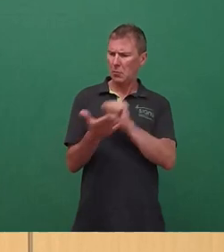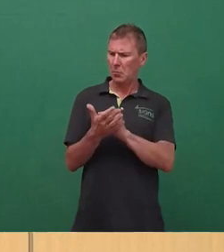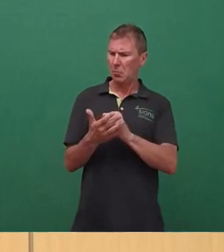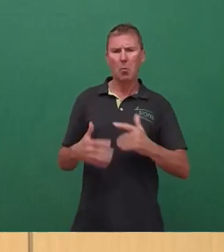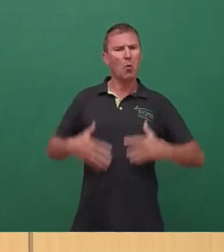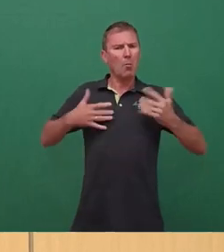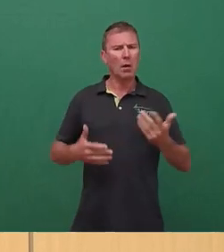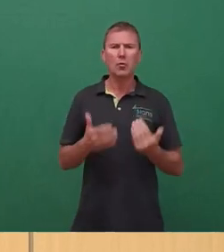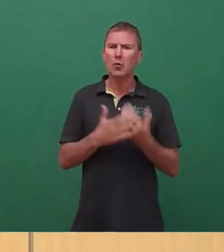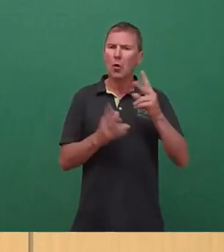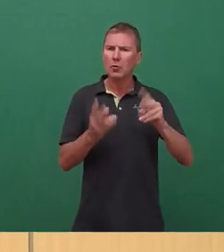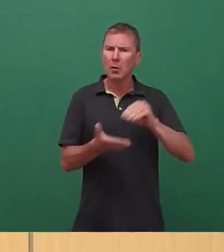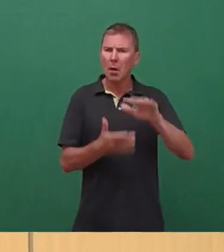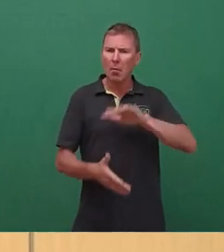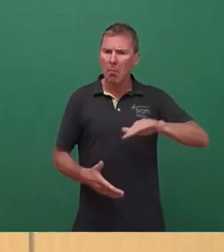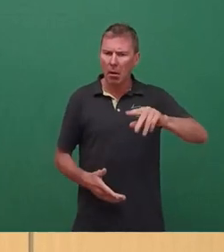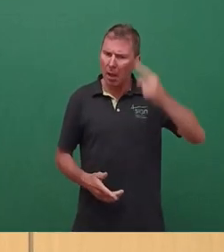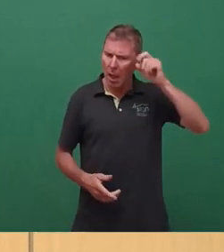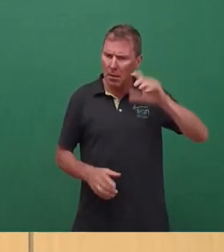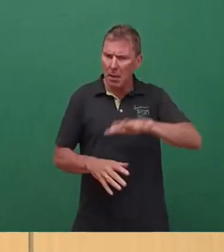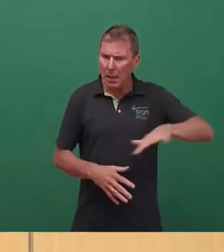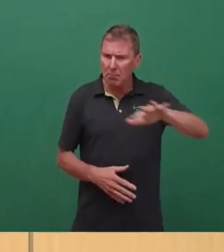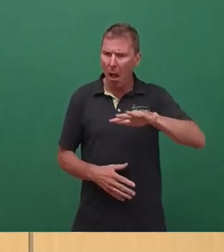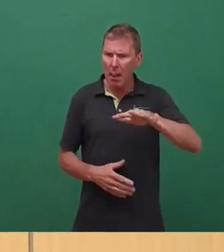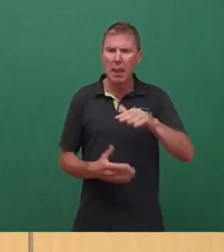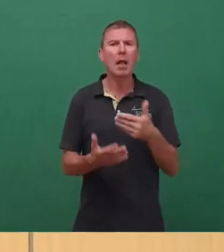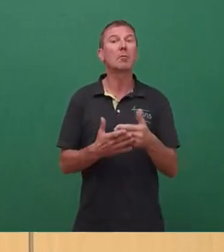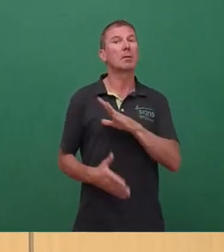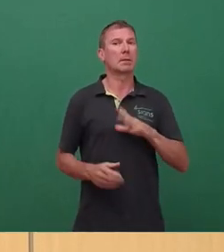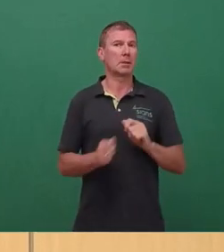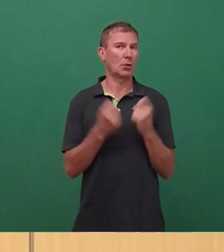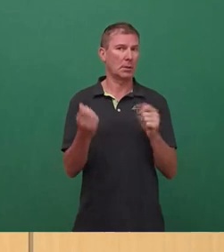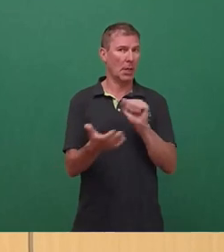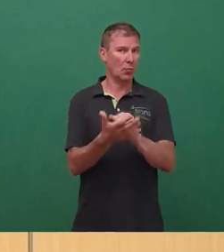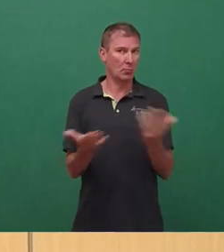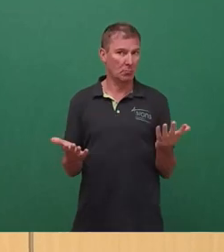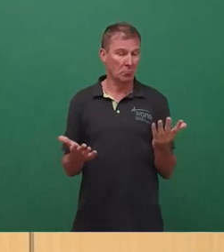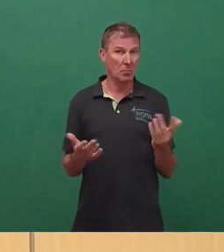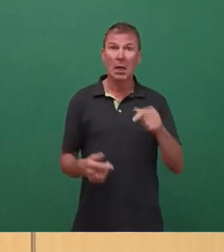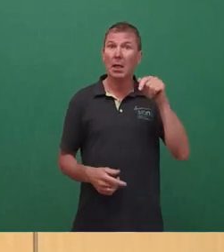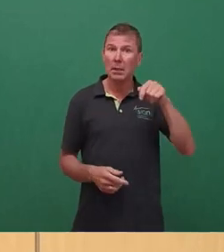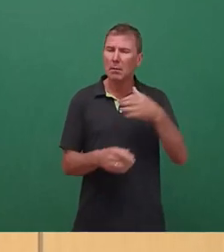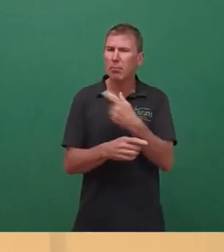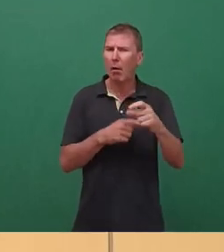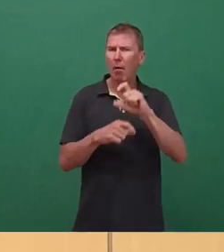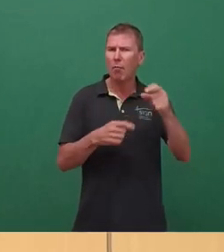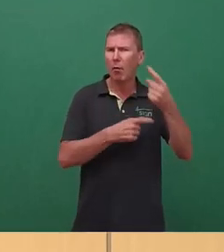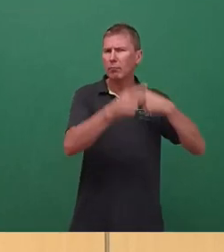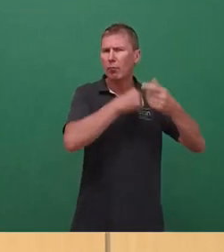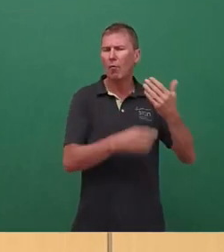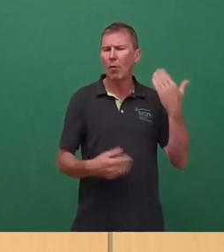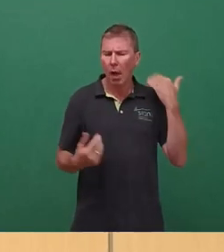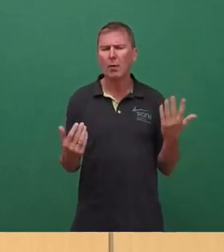Neustadermarkt zum Denkmal erklärt, titelte beispielsweise die Sächsische Zeitung. Inzwischen sind ein paar Wochen vergangen. In den Fachausschüssen des